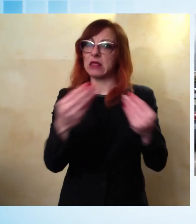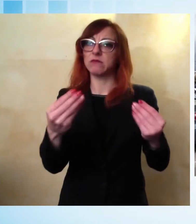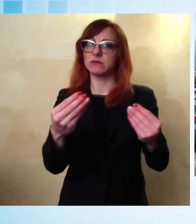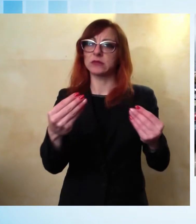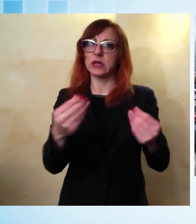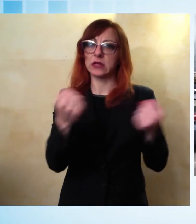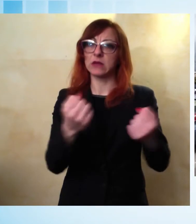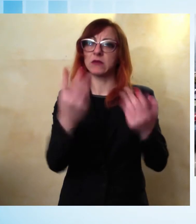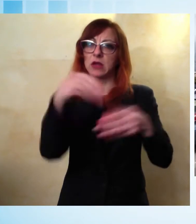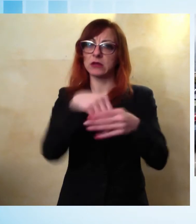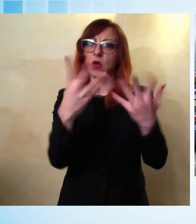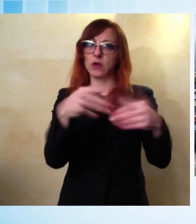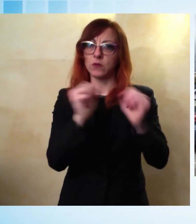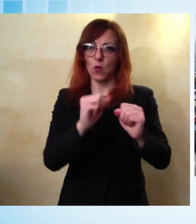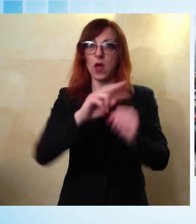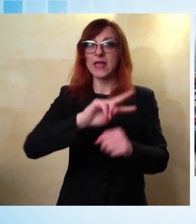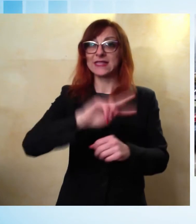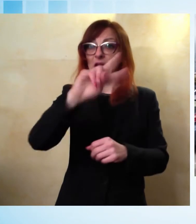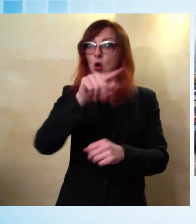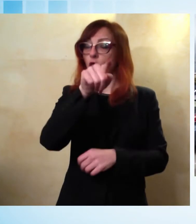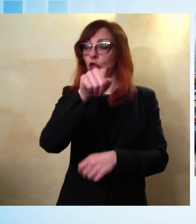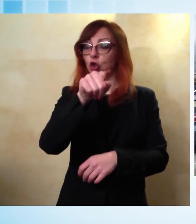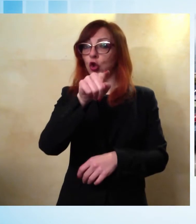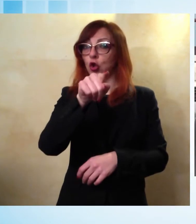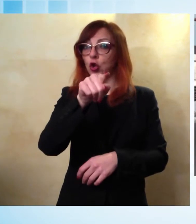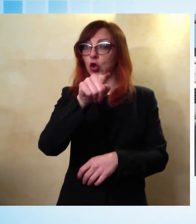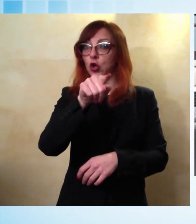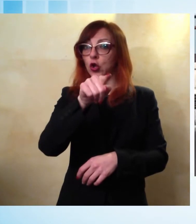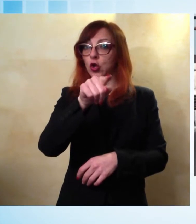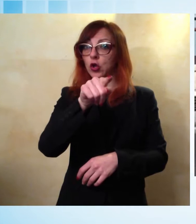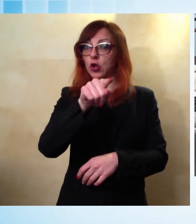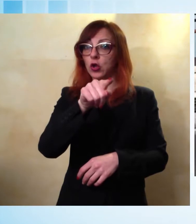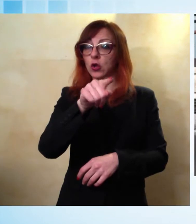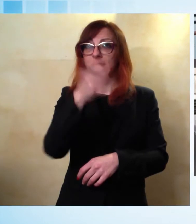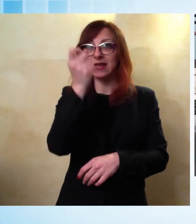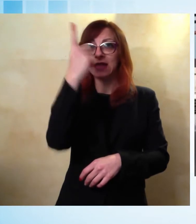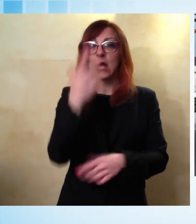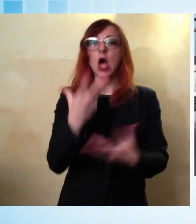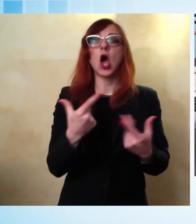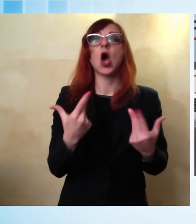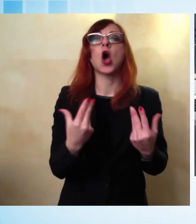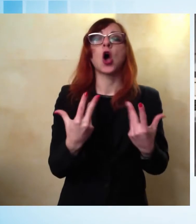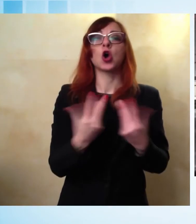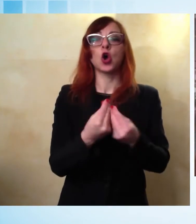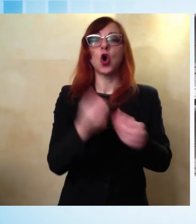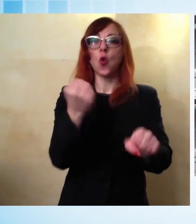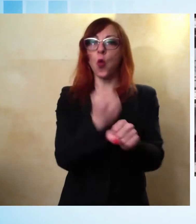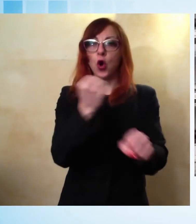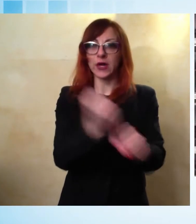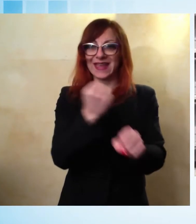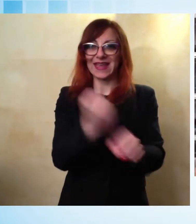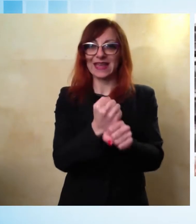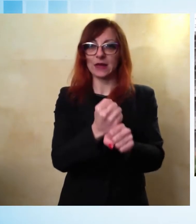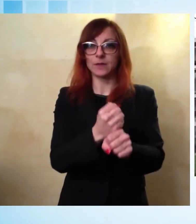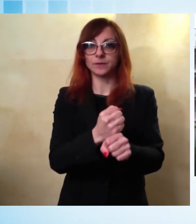abbiamo pensato ad un'idea di co-working. La palazzina a sud, quella su due piani, sarà invece gestita dalla